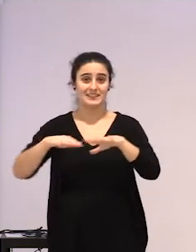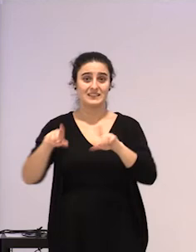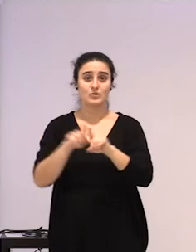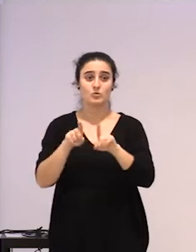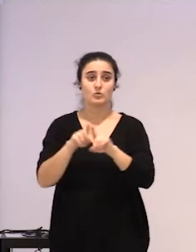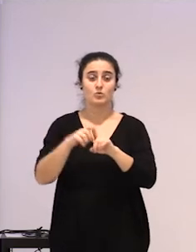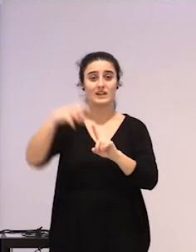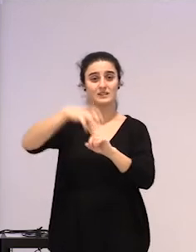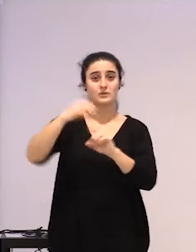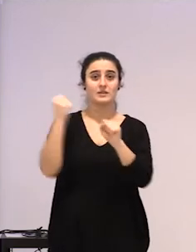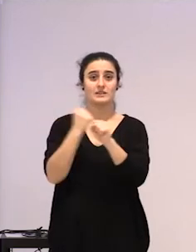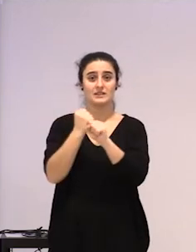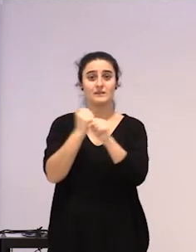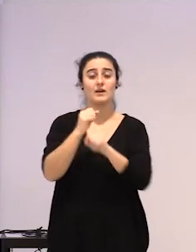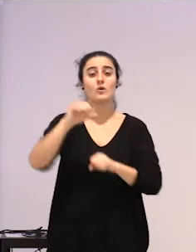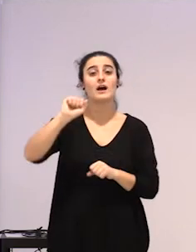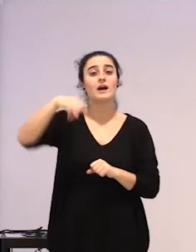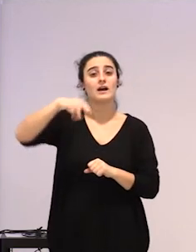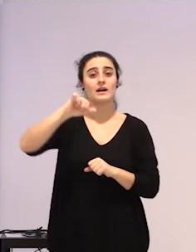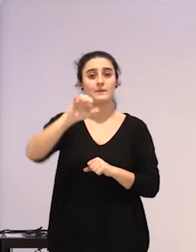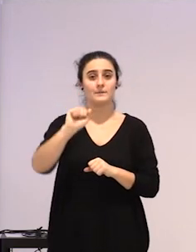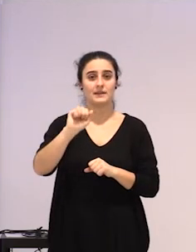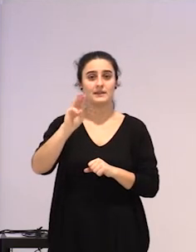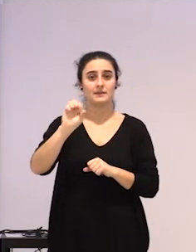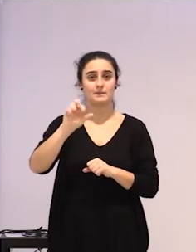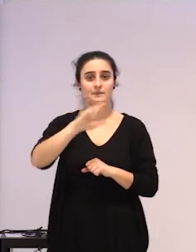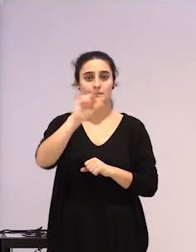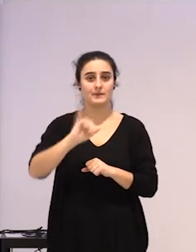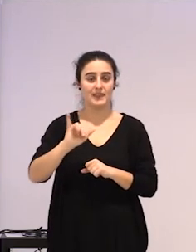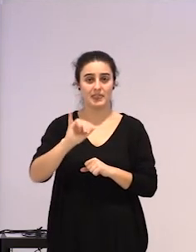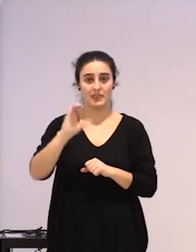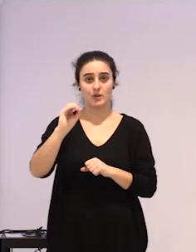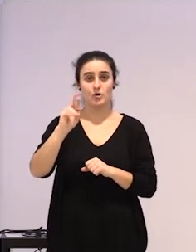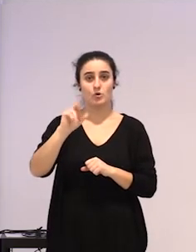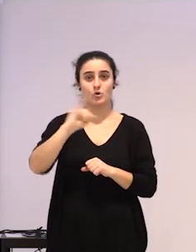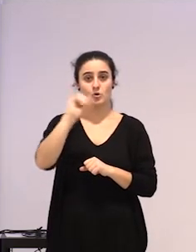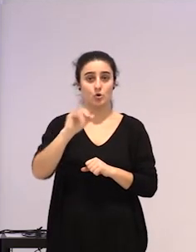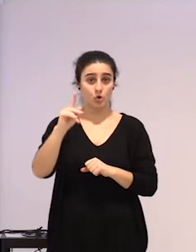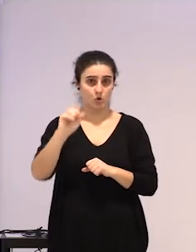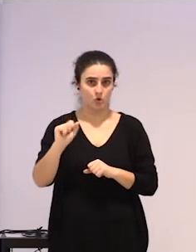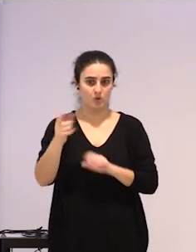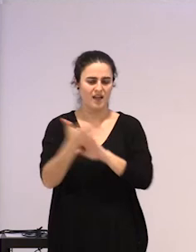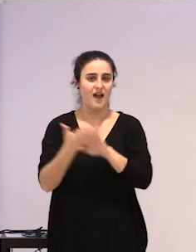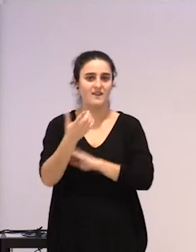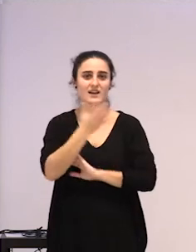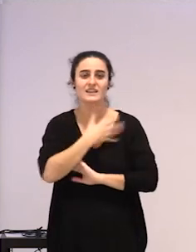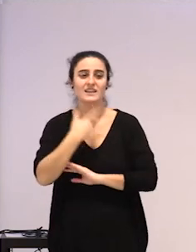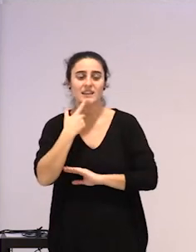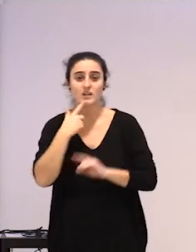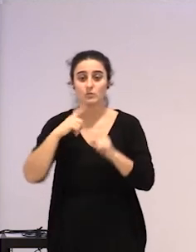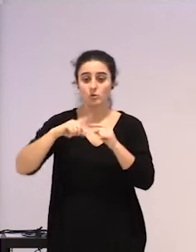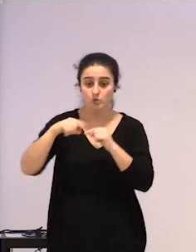ideiatik, amaia perez horozko, desienta hitz egiten duen inguruan, ez? Hau izango ditzateke, egunero, egunero, lanmerkatura